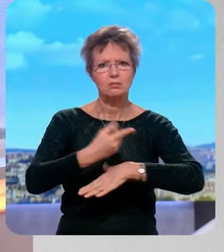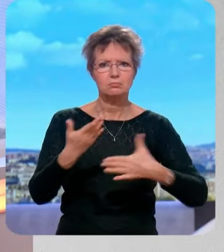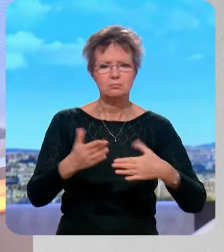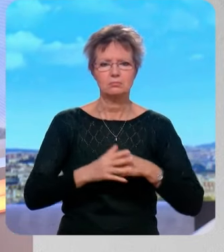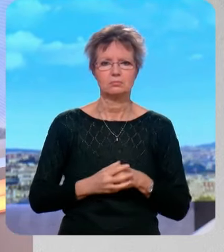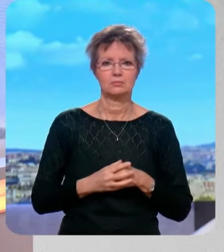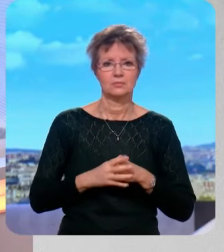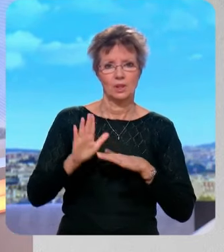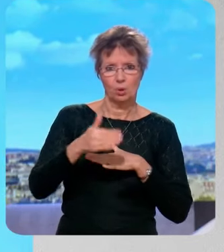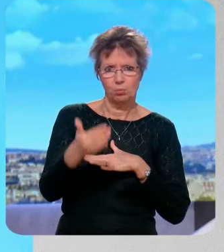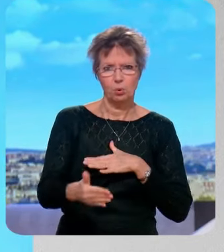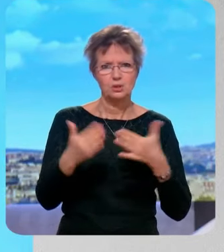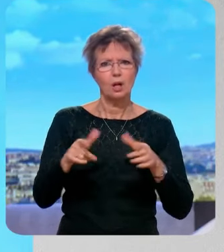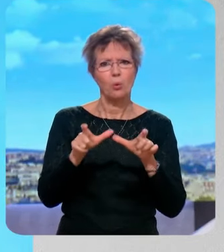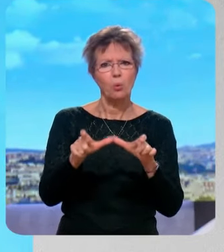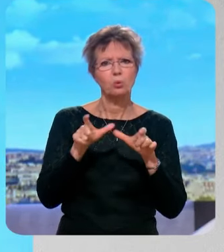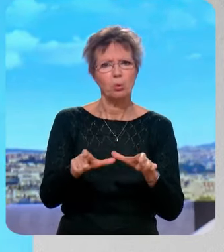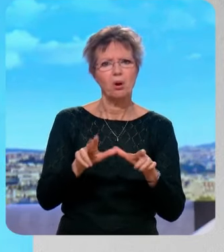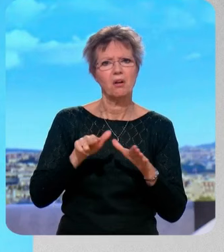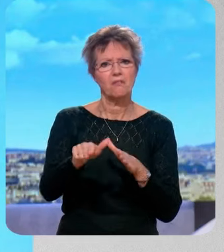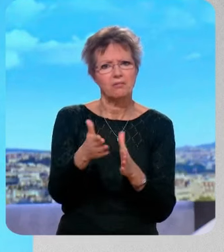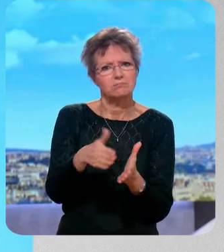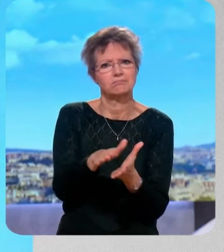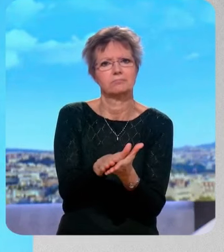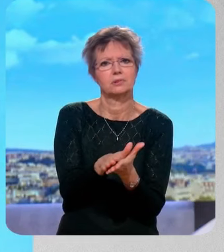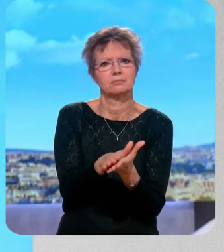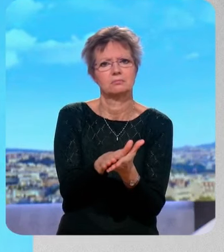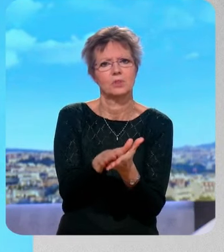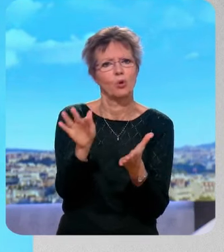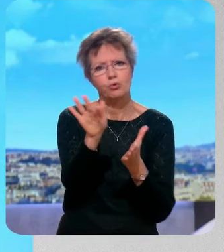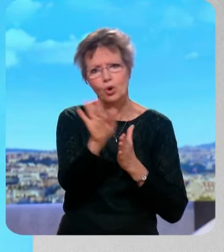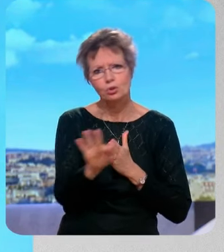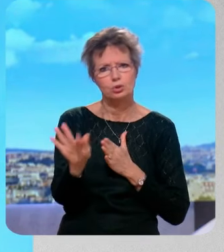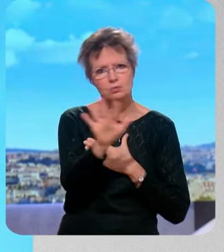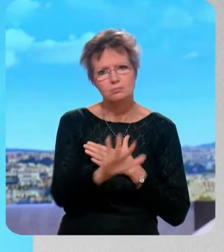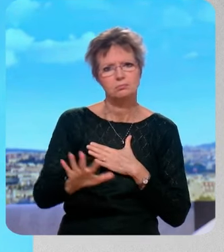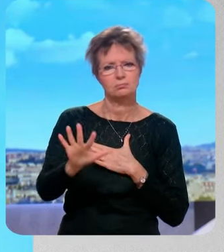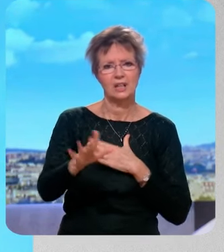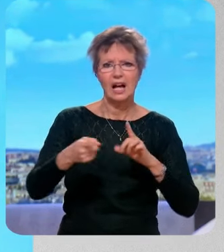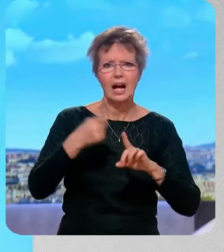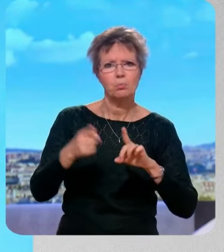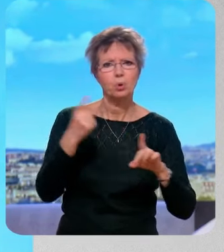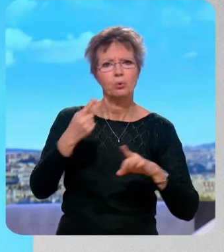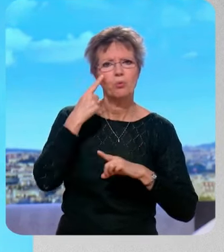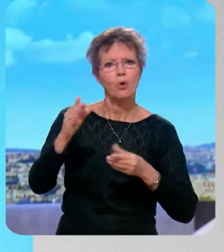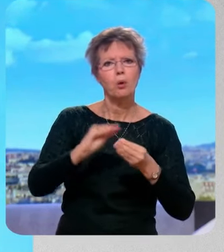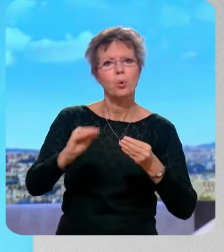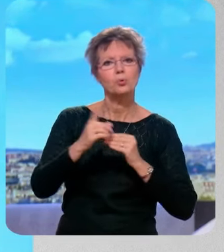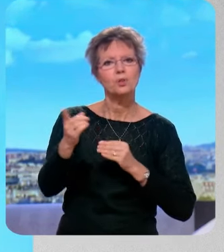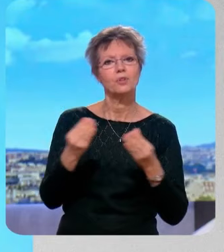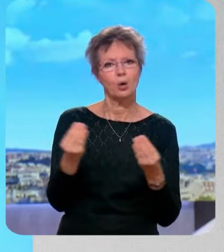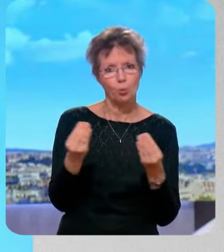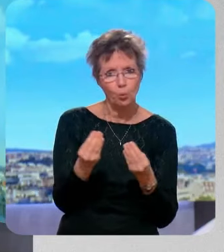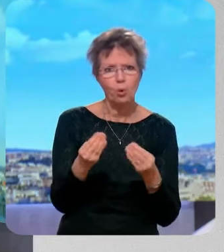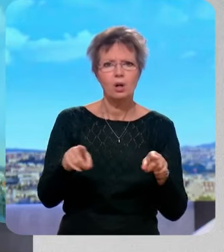accentuer un certain nombre de contrôles au niveau national, parce que c'est important de vérifier que la provenance, c'est pas seulement la